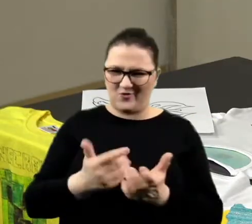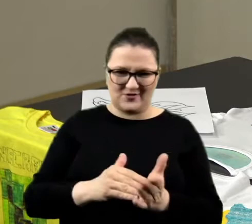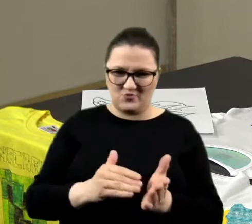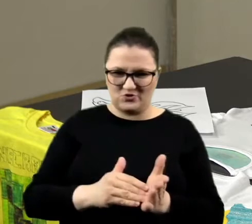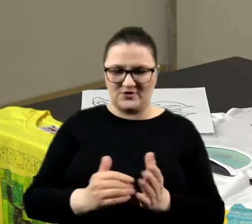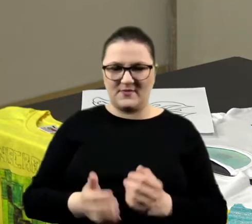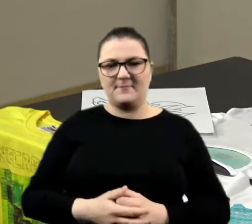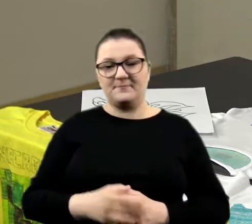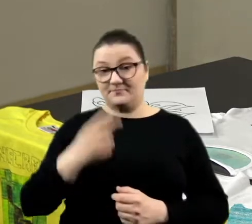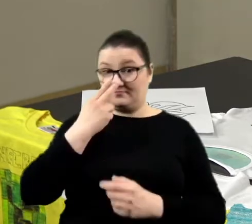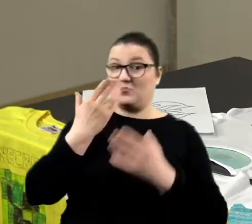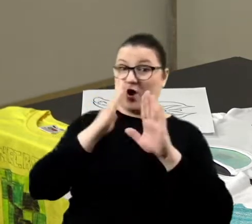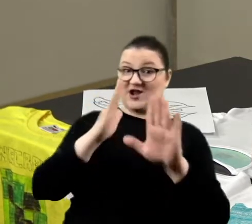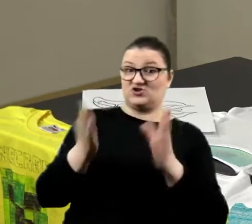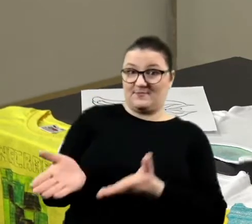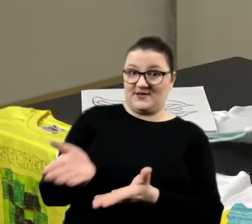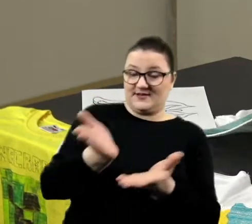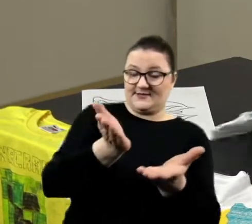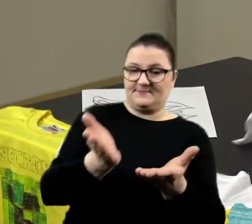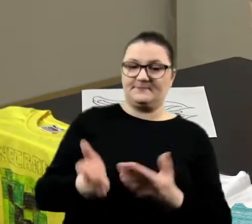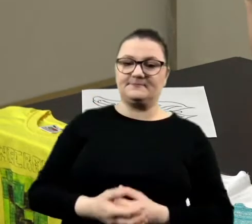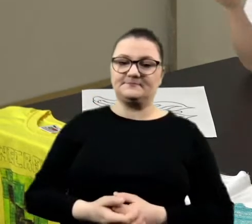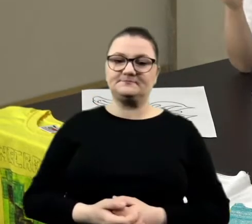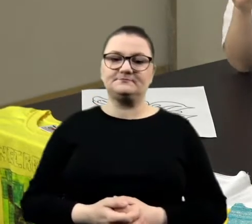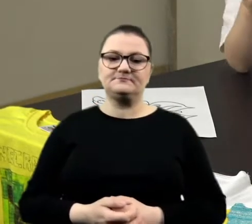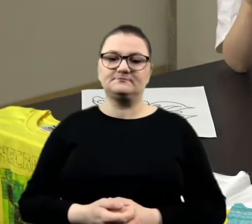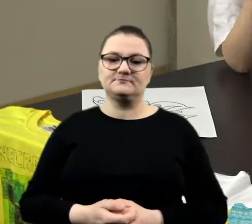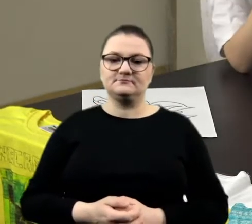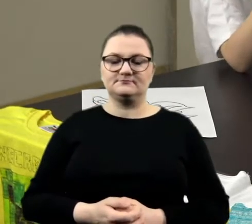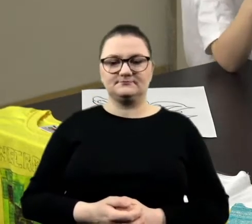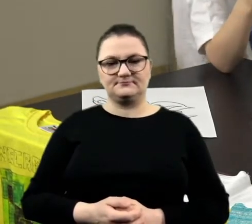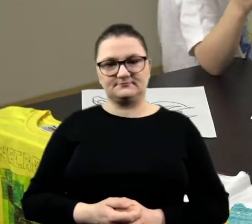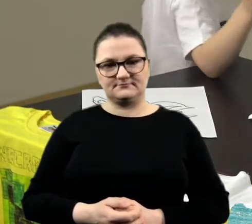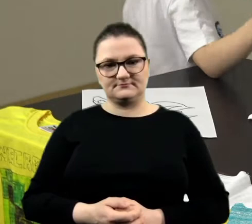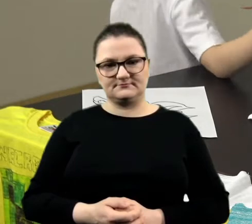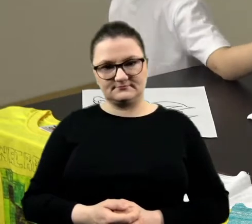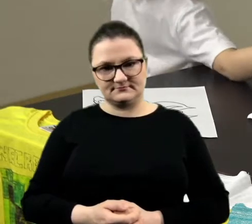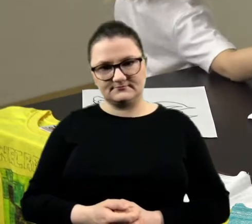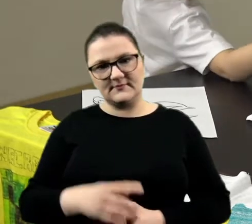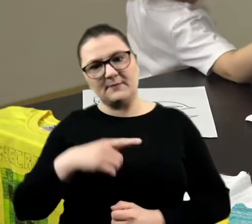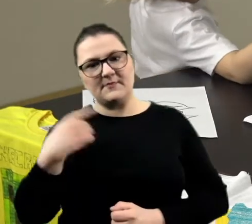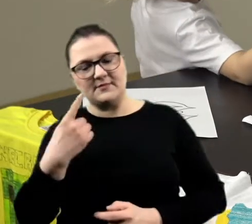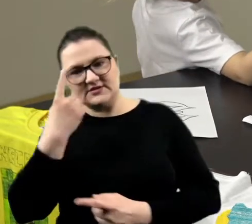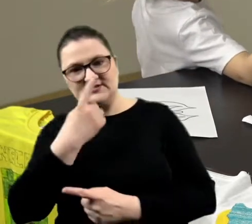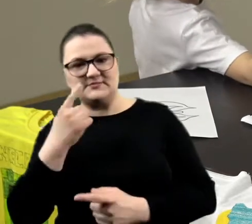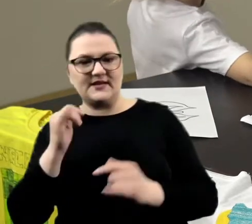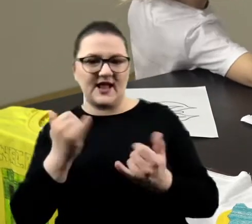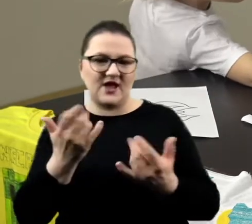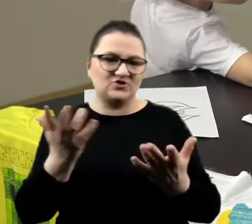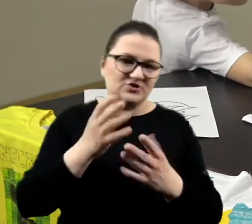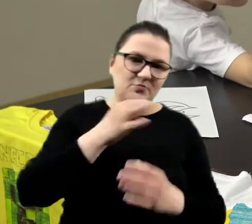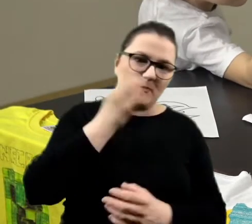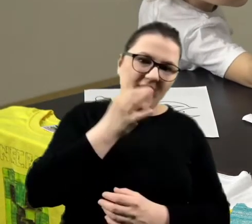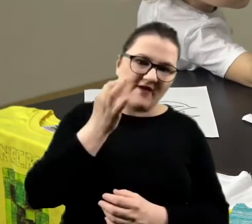Czekaj, pokażemy, jak nam tu chodzi. No zastanawiamy się jeszcze stalał, czy gdzieś tutaj poprawić